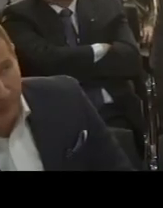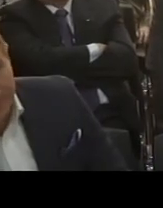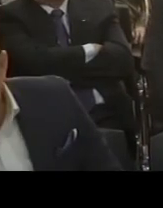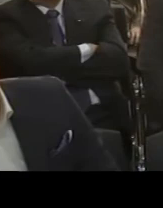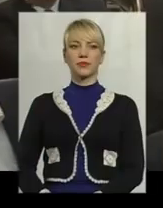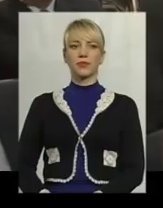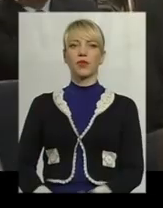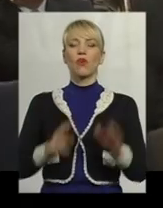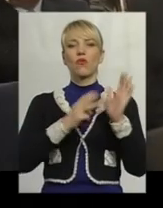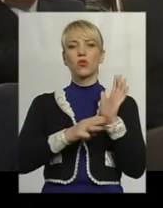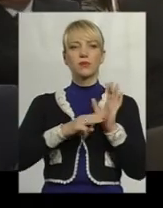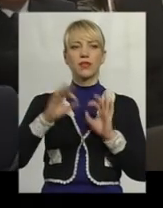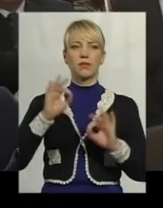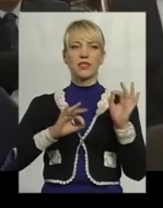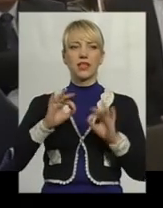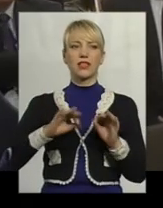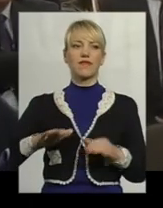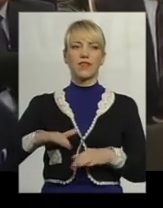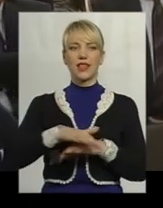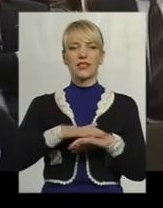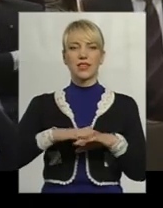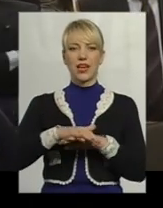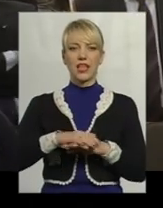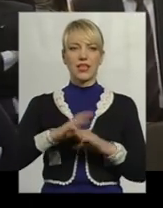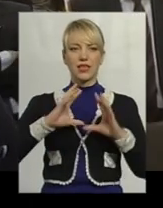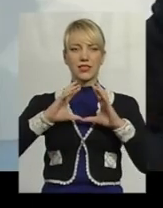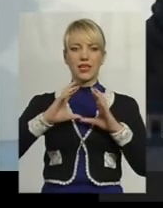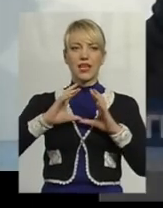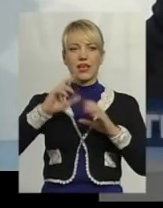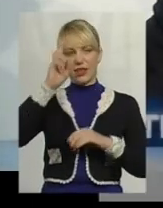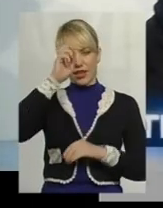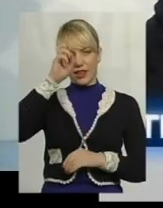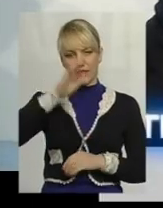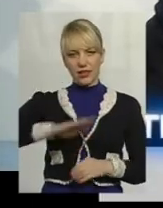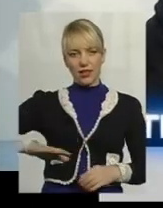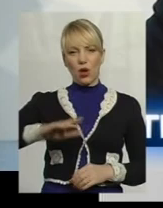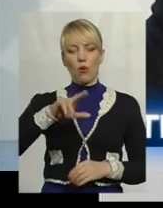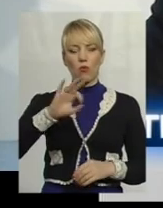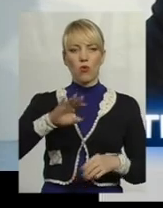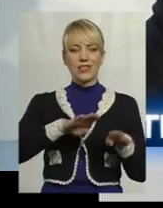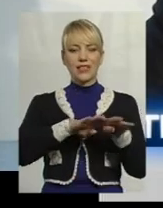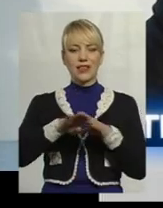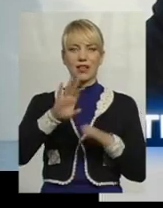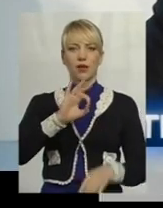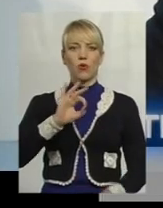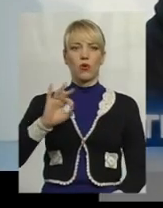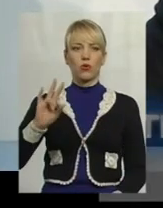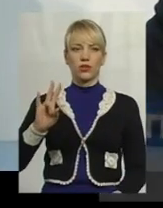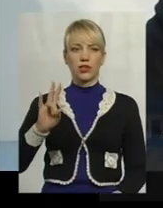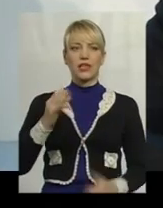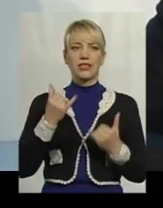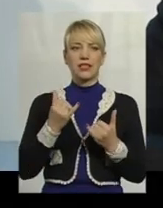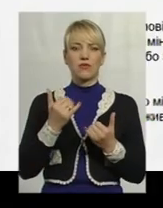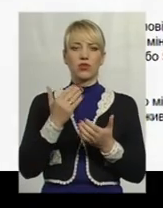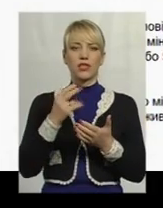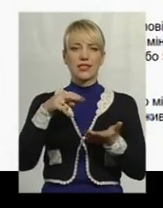80% населения країни по стандартам ООН сьогодні знаходиться